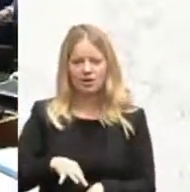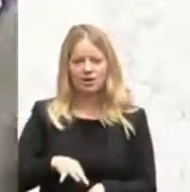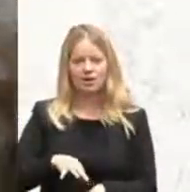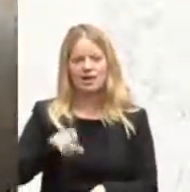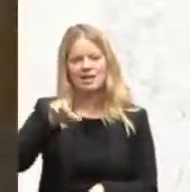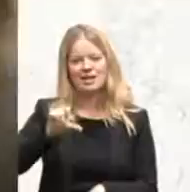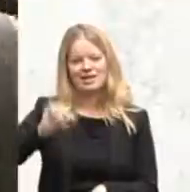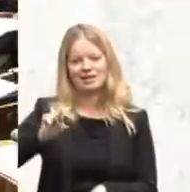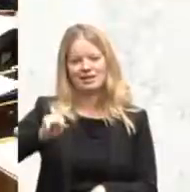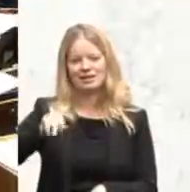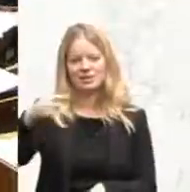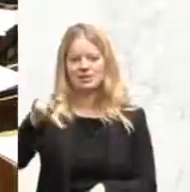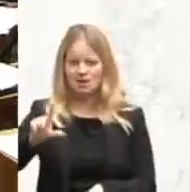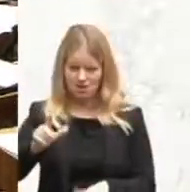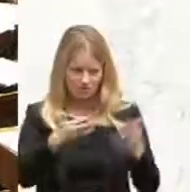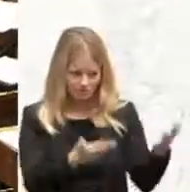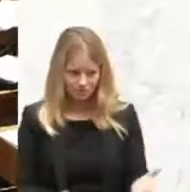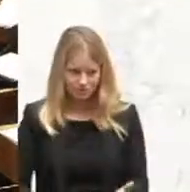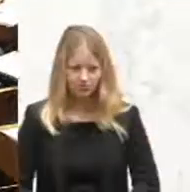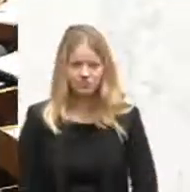Schulterschluss aller gesellschaftspolitischen Kräfte.